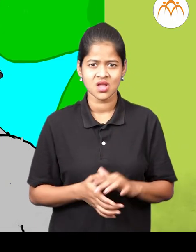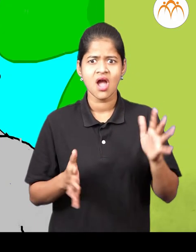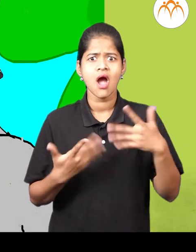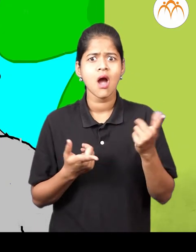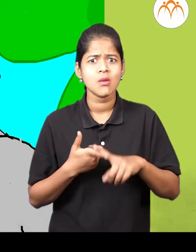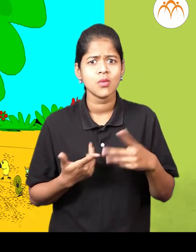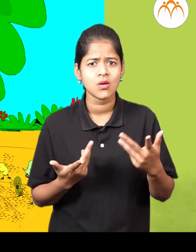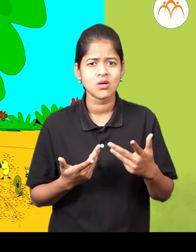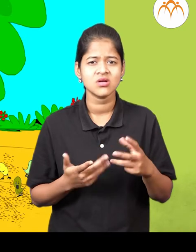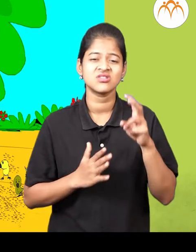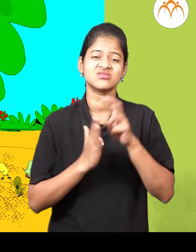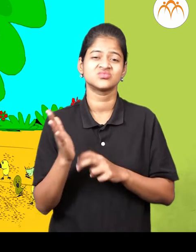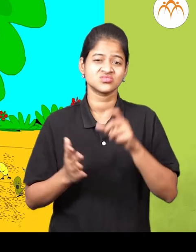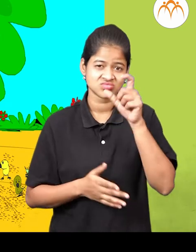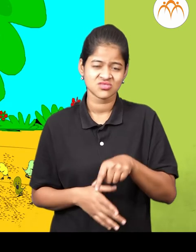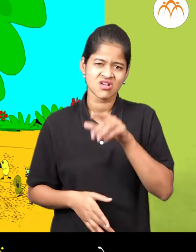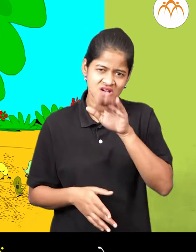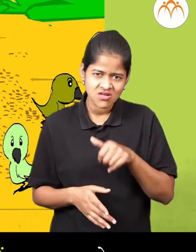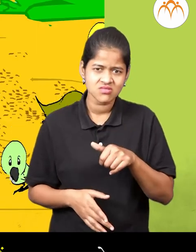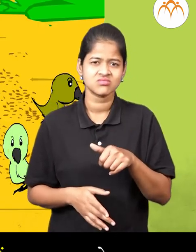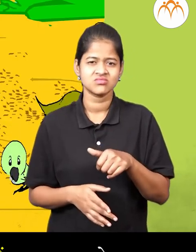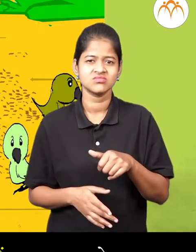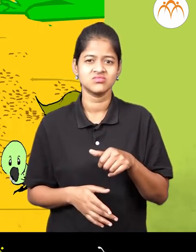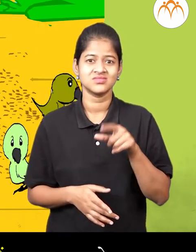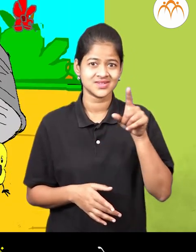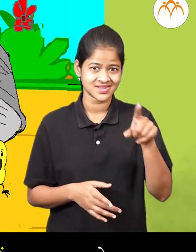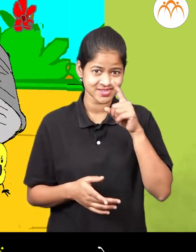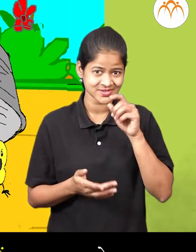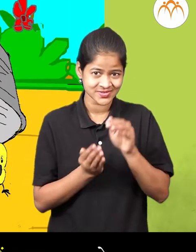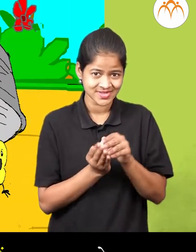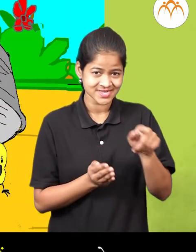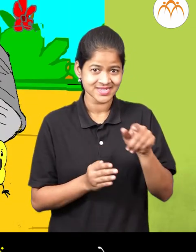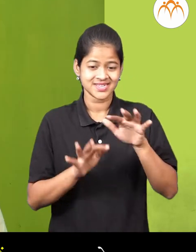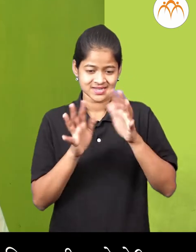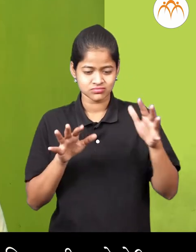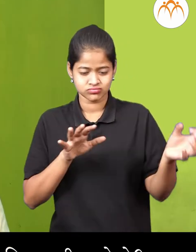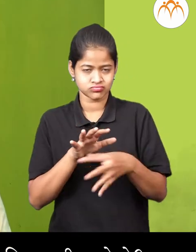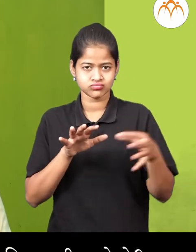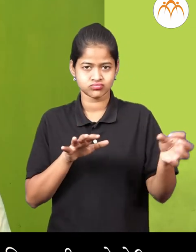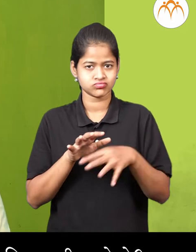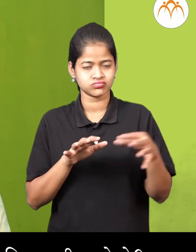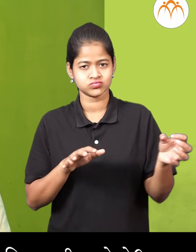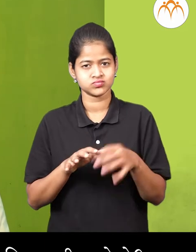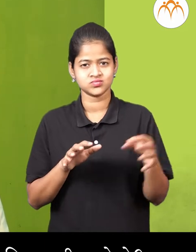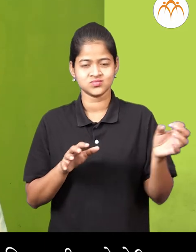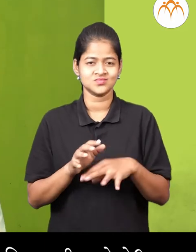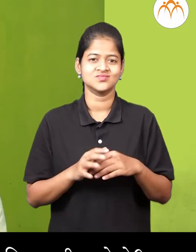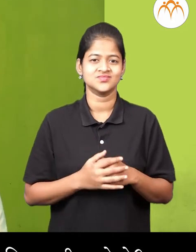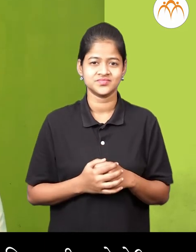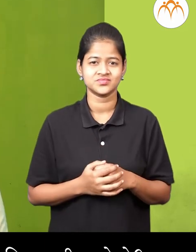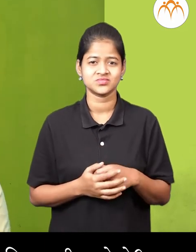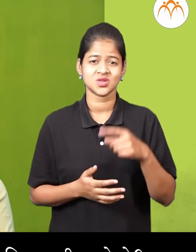ठीक्या दूश्टा लां। अणि त्यानी सर्व पिल्लान ना त्यानचा पिंजरेट टकल आई त्या